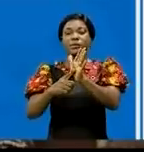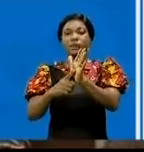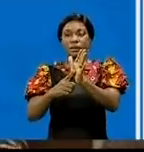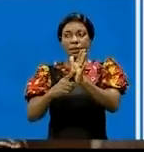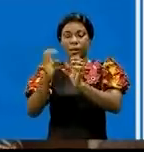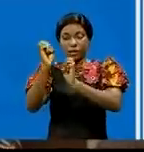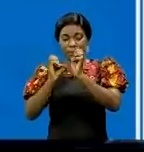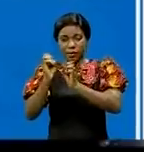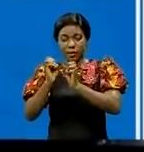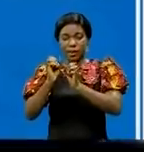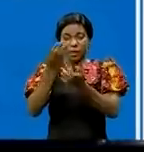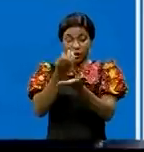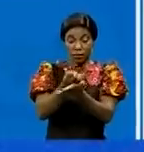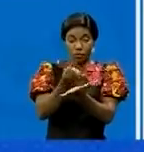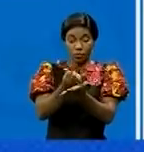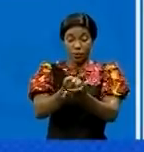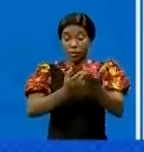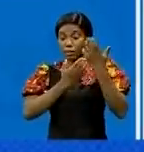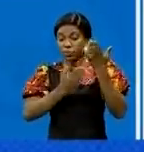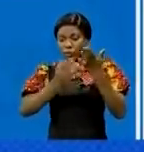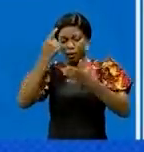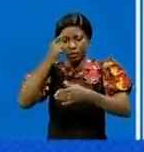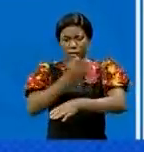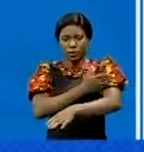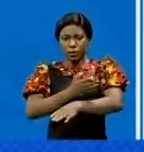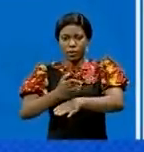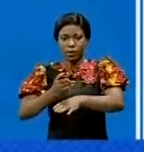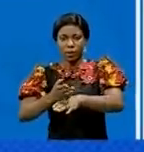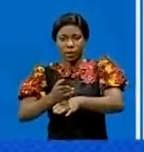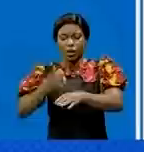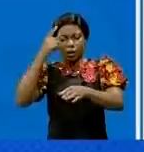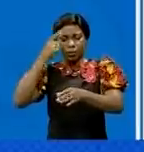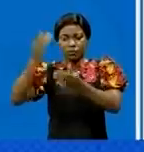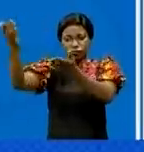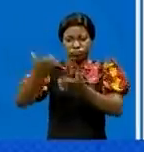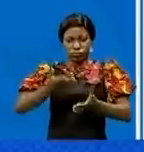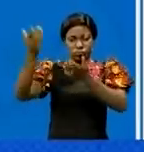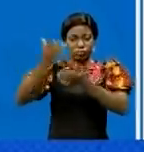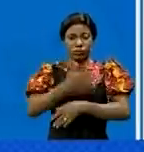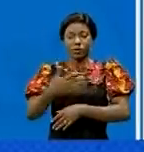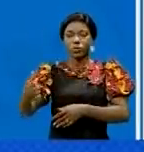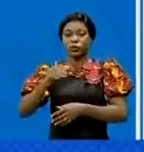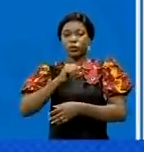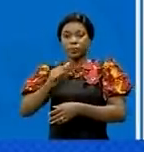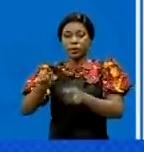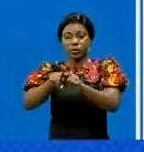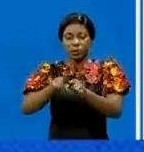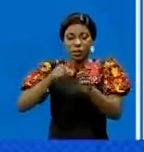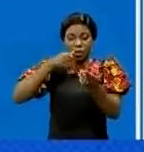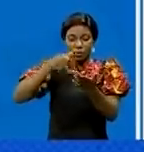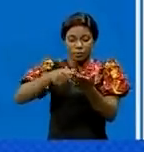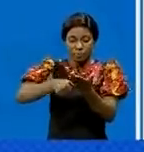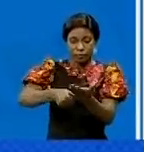économiques nécessaires en vue de la réduction de la dépendance aux importations, de la réduction de la facture des